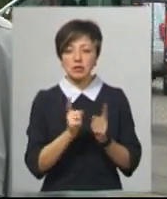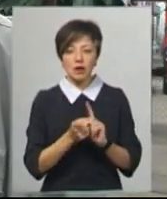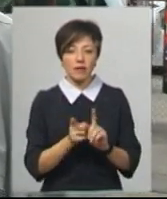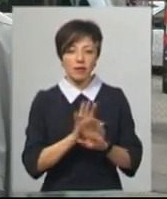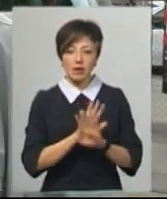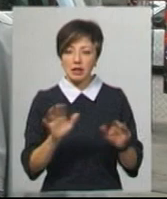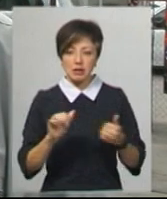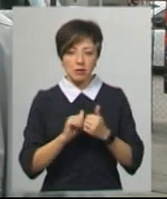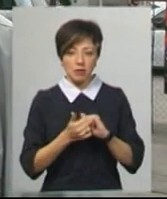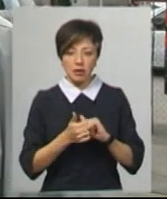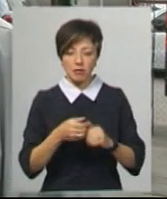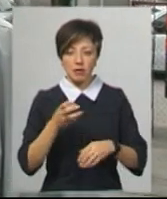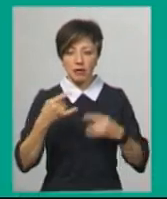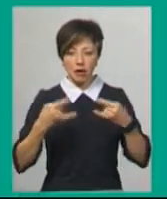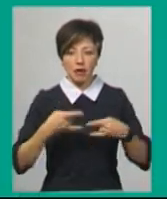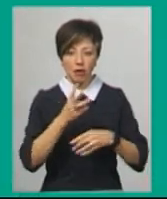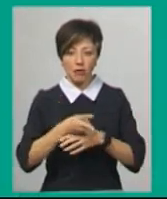телеоператором.